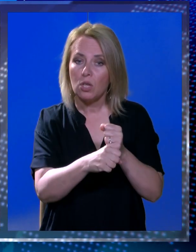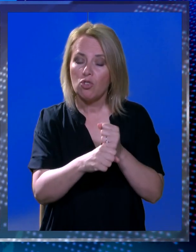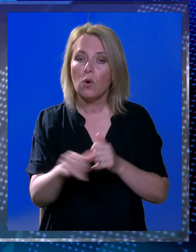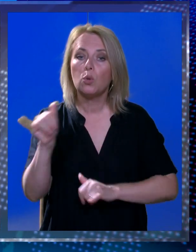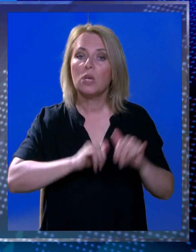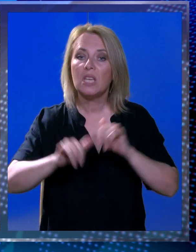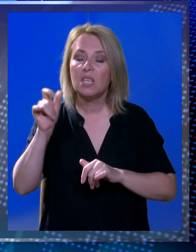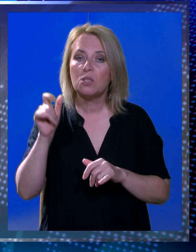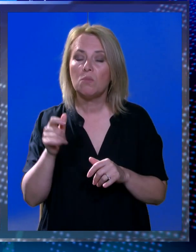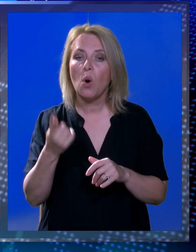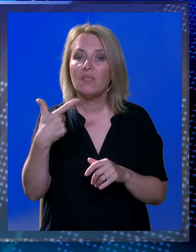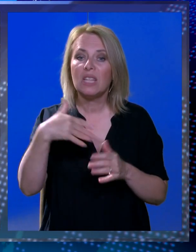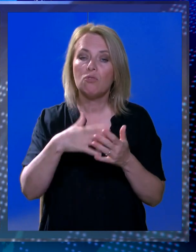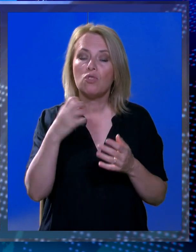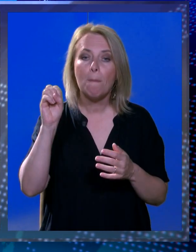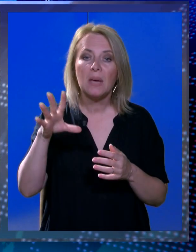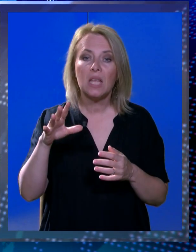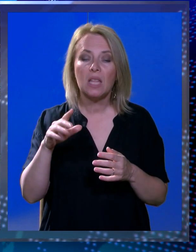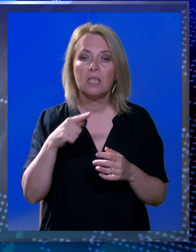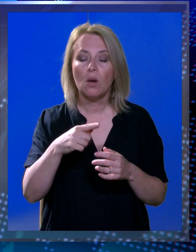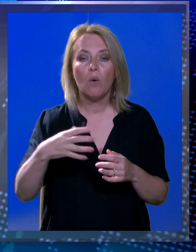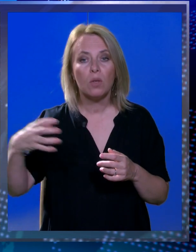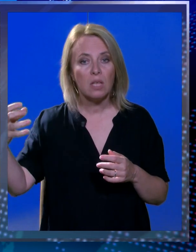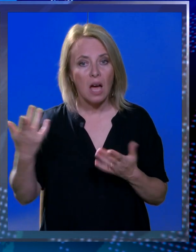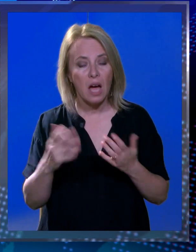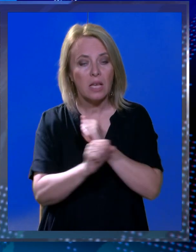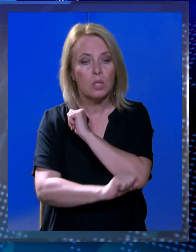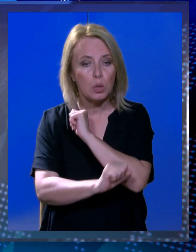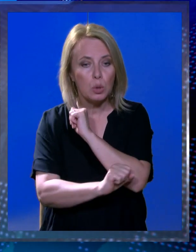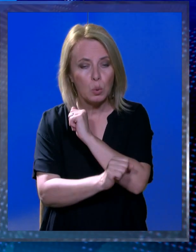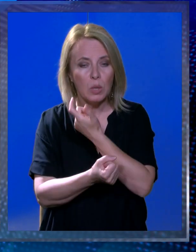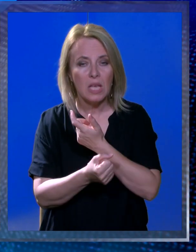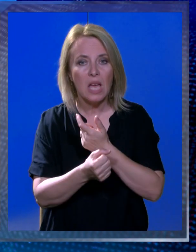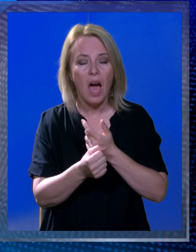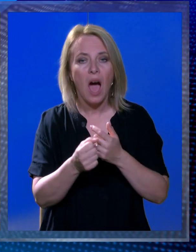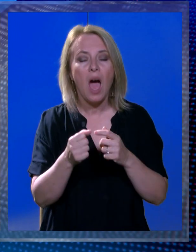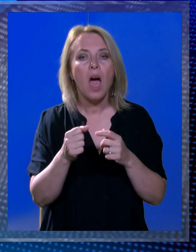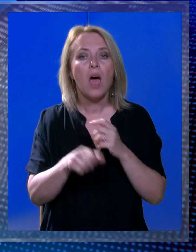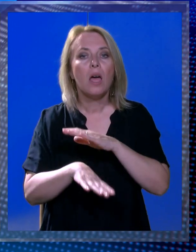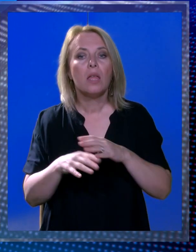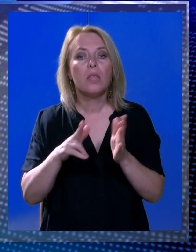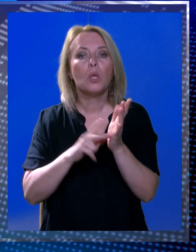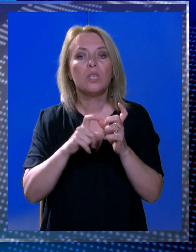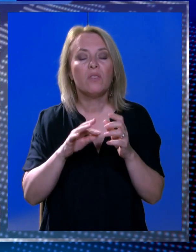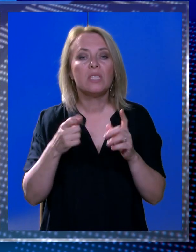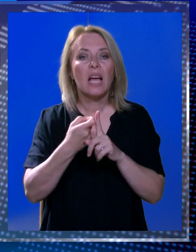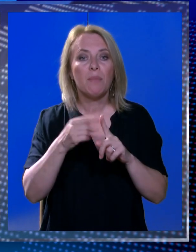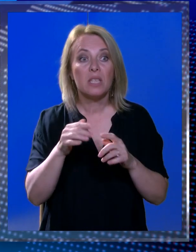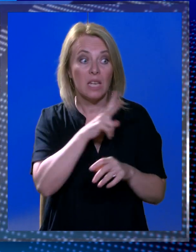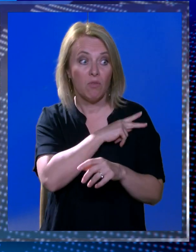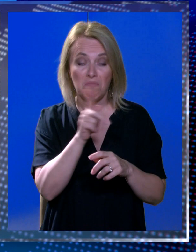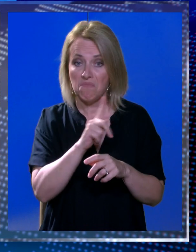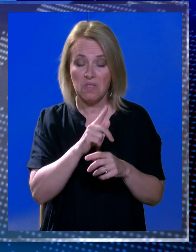održivosti u turizmu, od 2015. traje obveza izrazet studije nosivog kapaciteta. Gradonačelnik je do danas nije